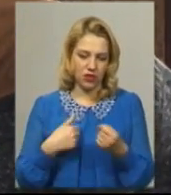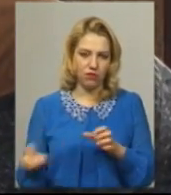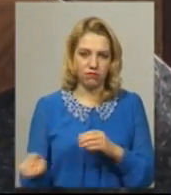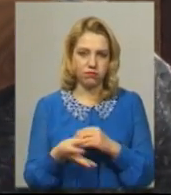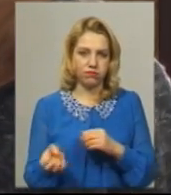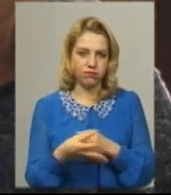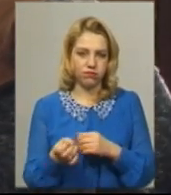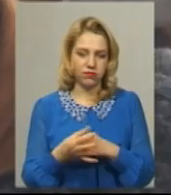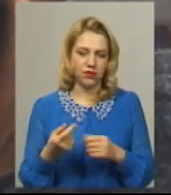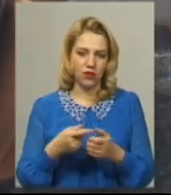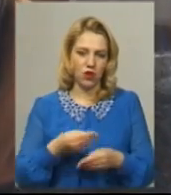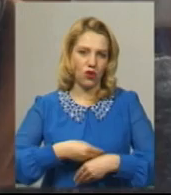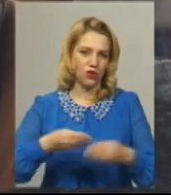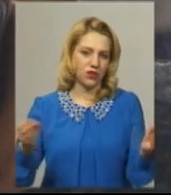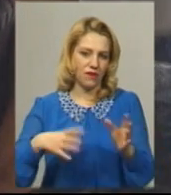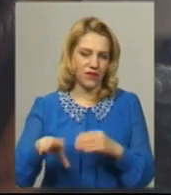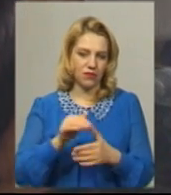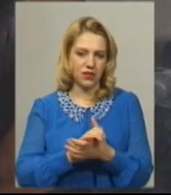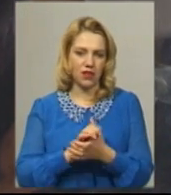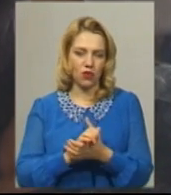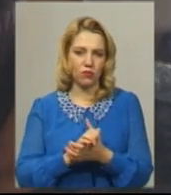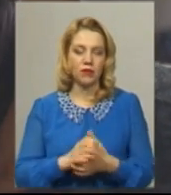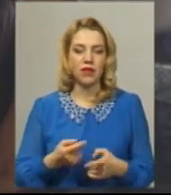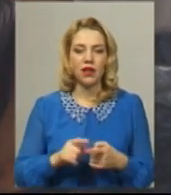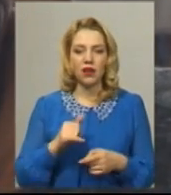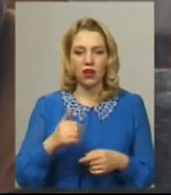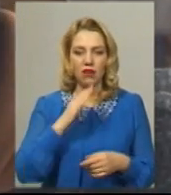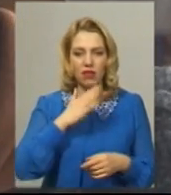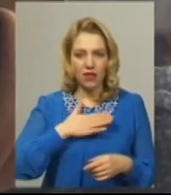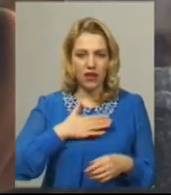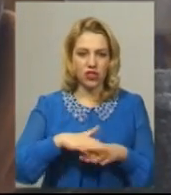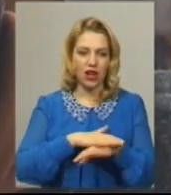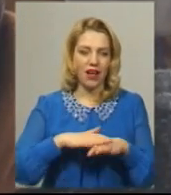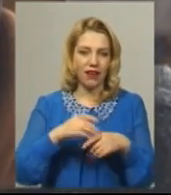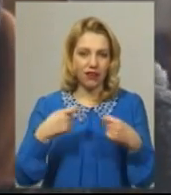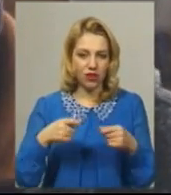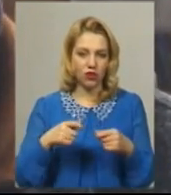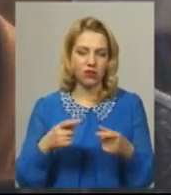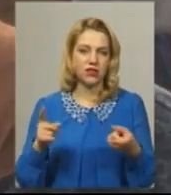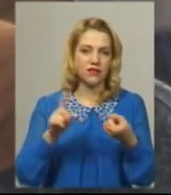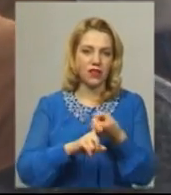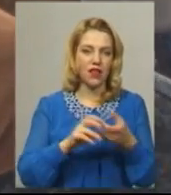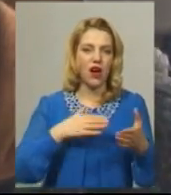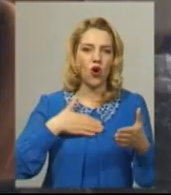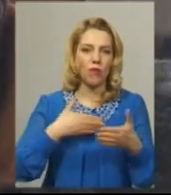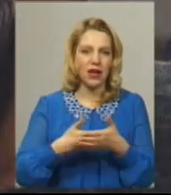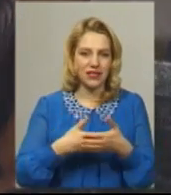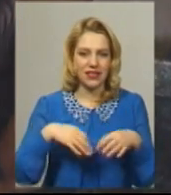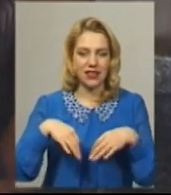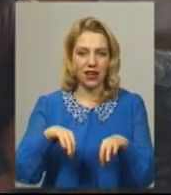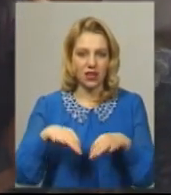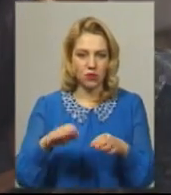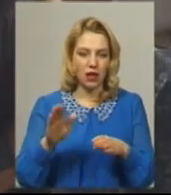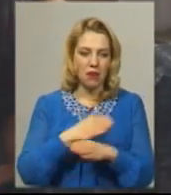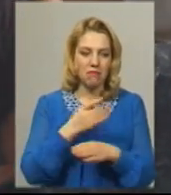знайомим роздам. Наш ринок підв'язаний під громадський транспорт, під міжміське сполучення. Так, як